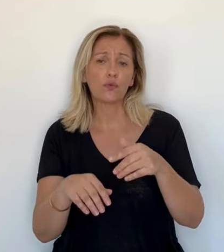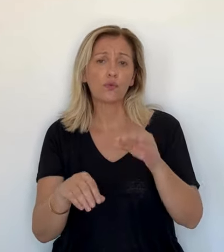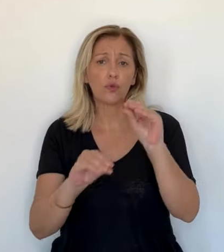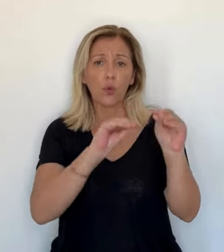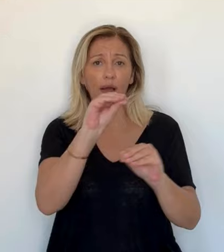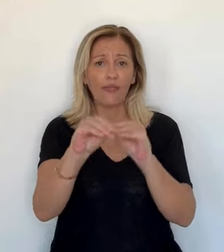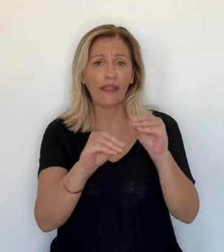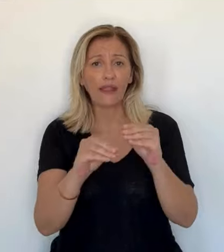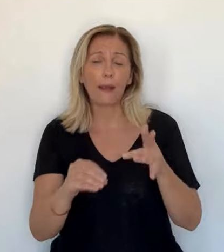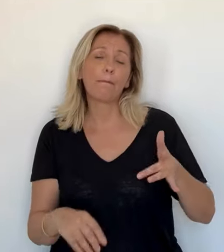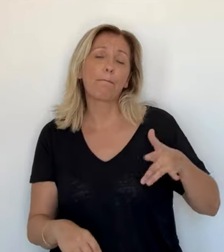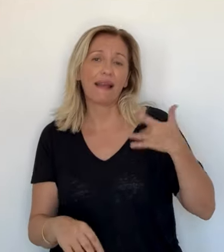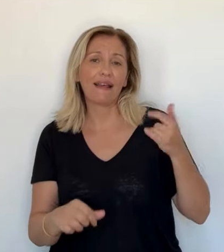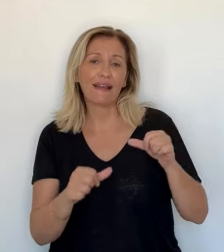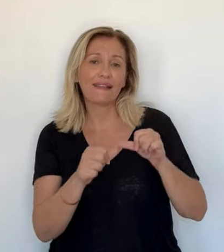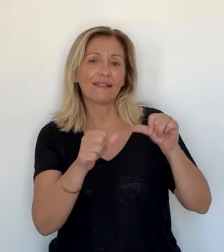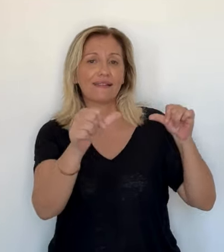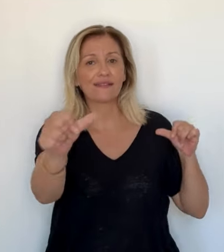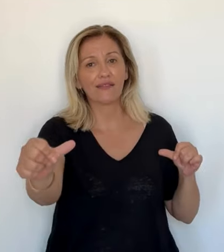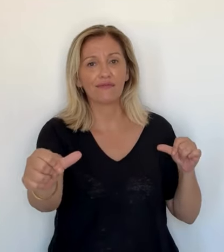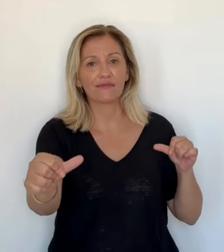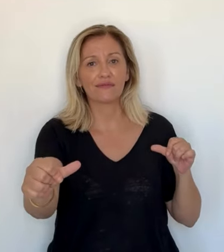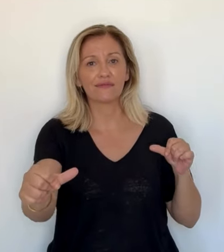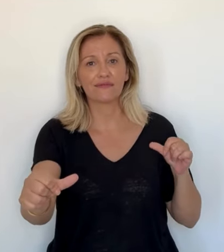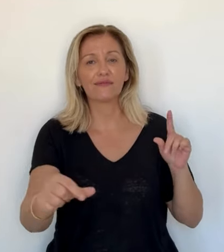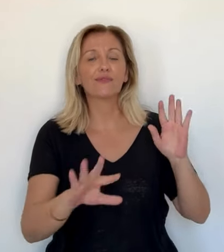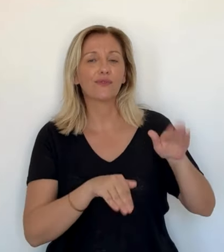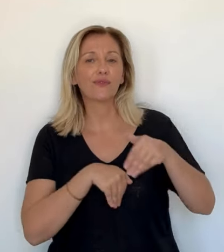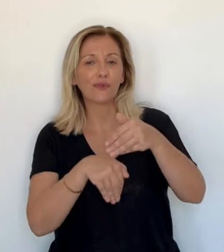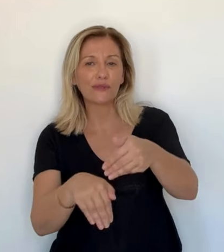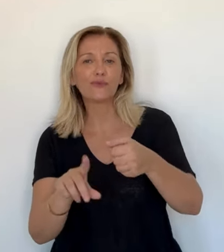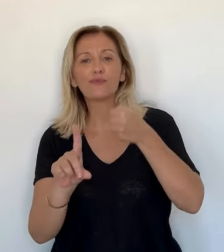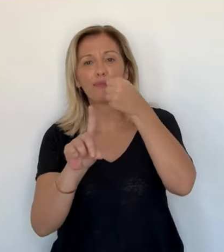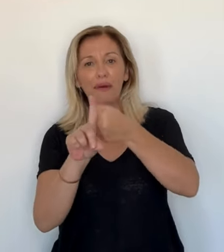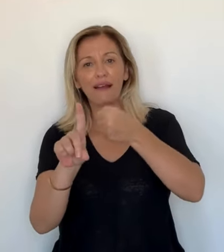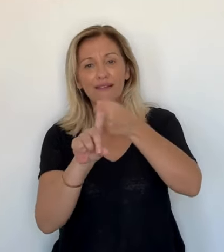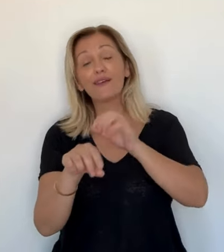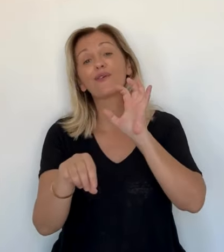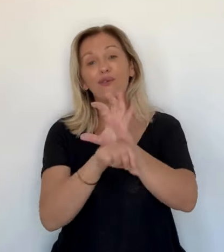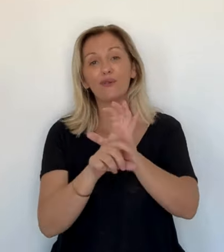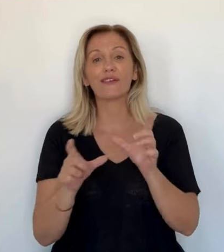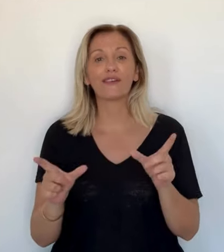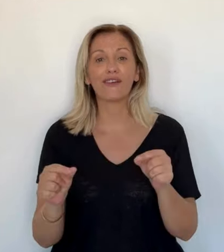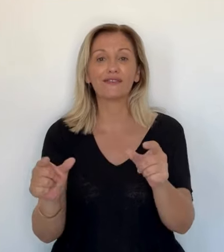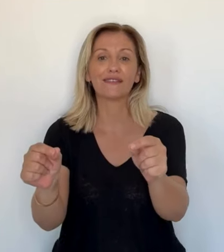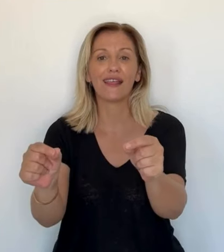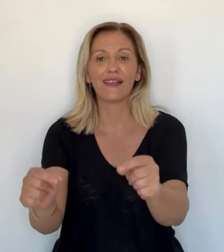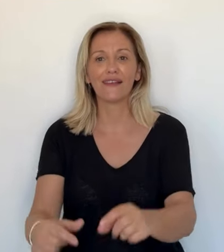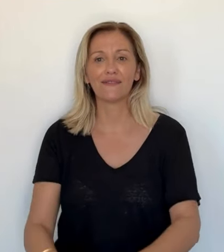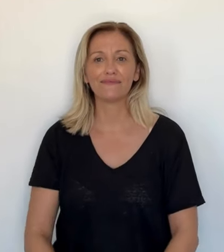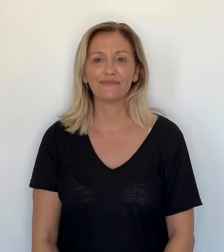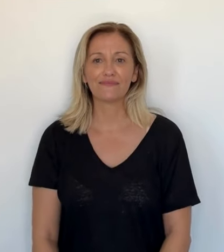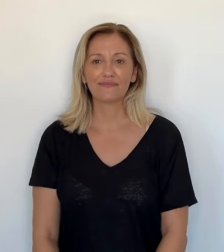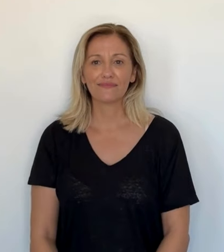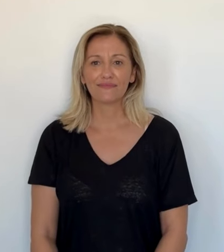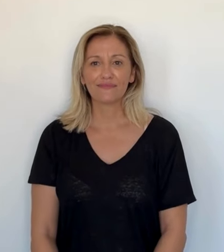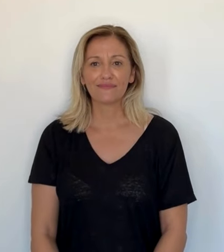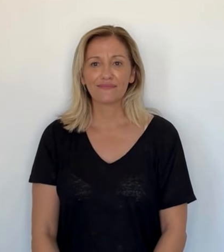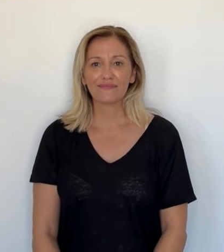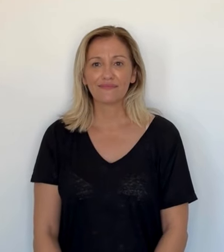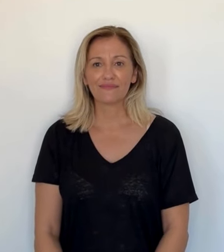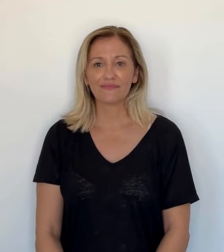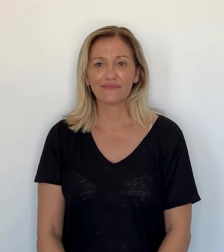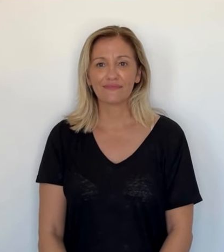'emblée au stade le plus avancé, lui fait subir bien des complications douloureuses. Malgré l'éloignement, elle s'accroche.